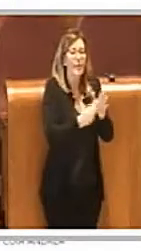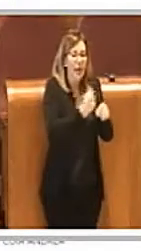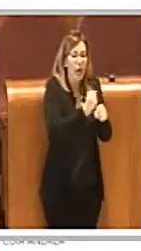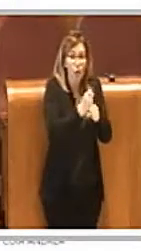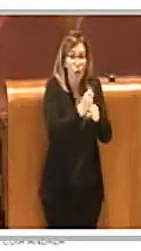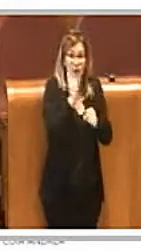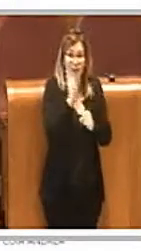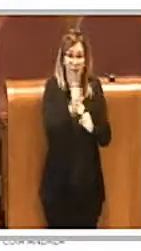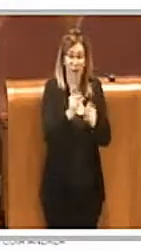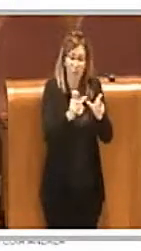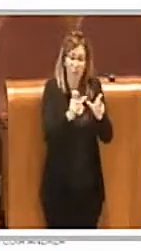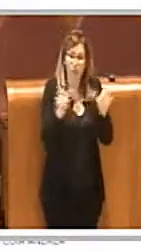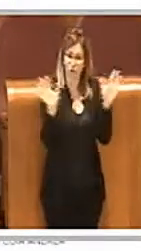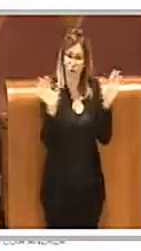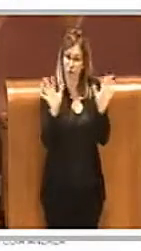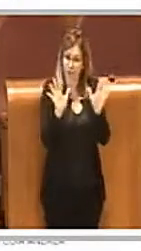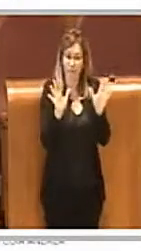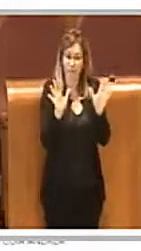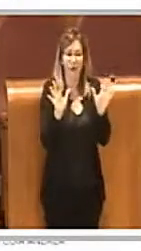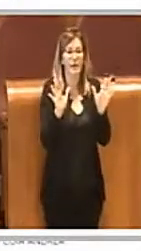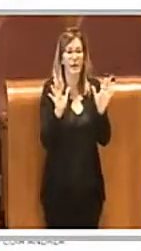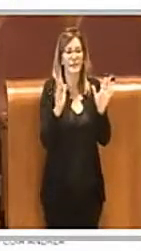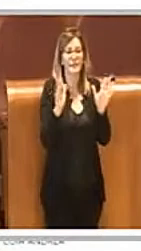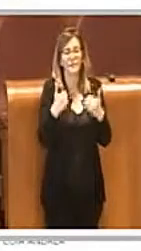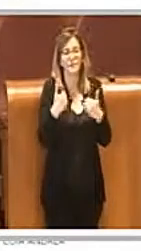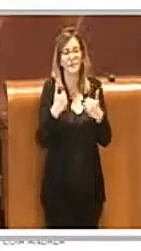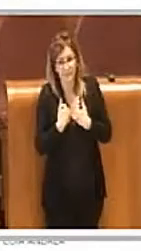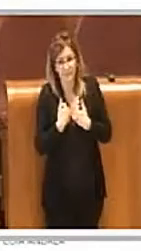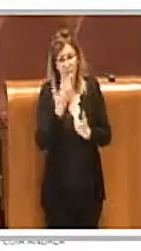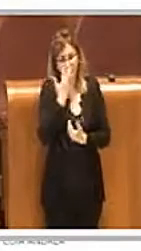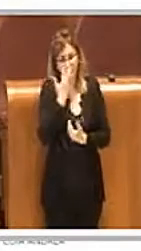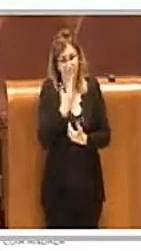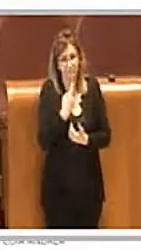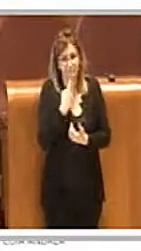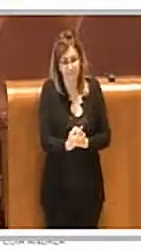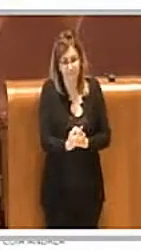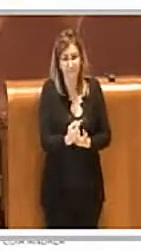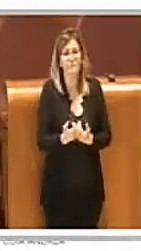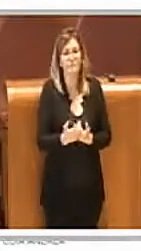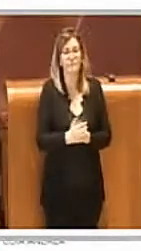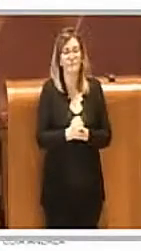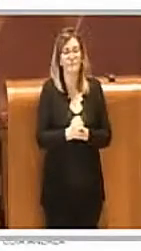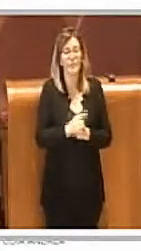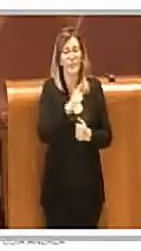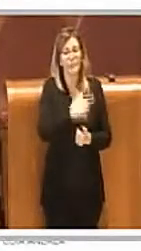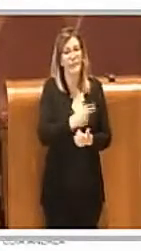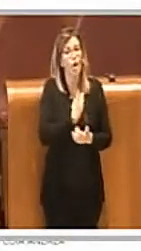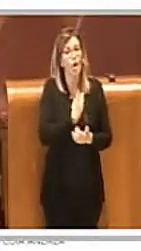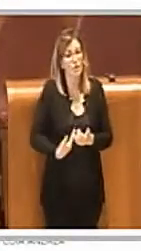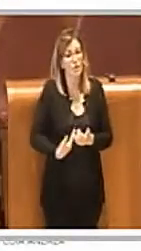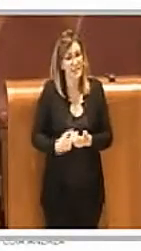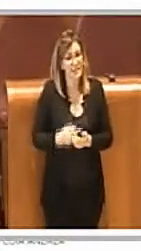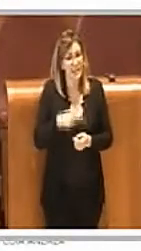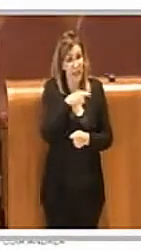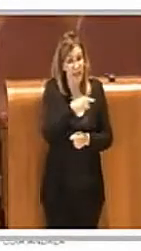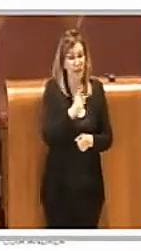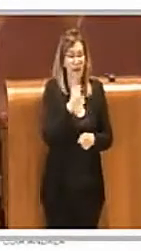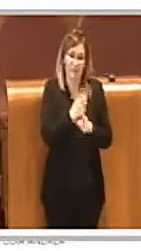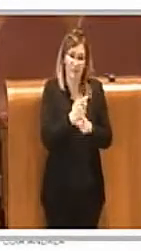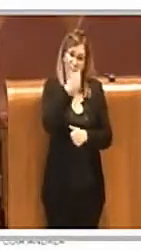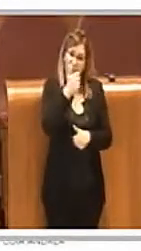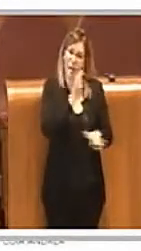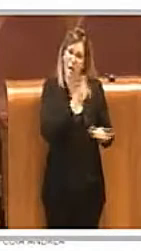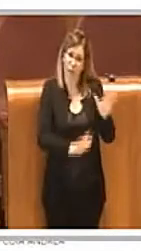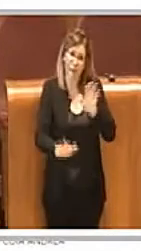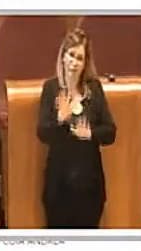l'invito mio più accalorato è affinché il consigliere si informi prima di portare